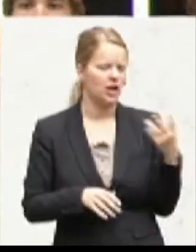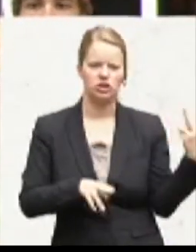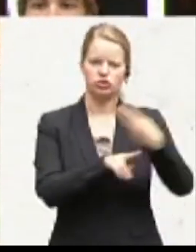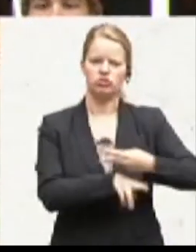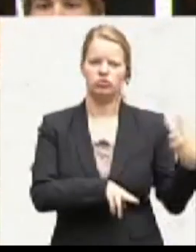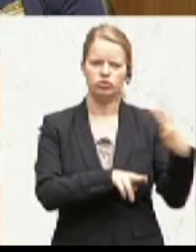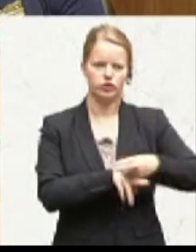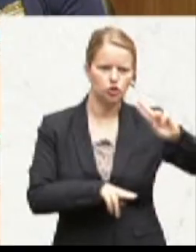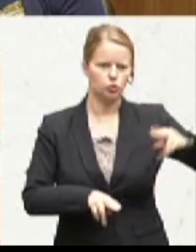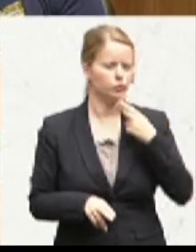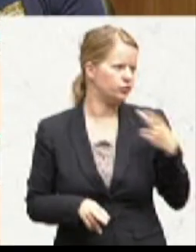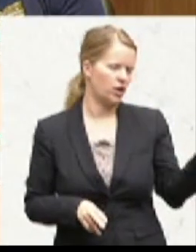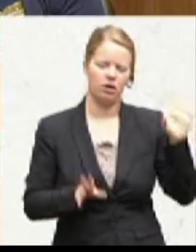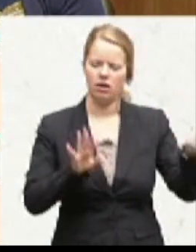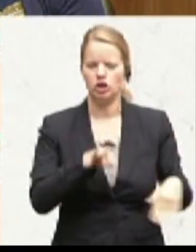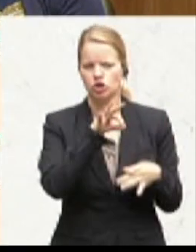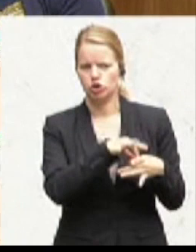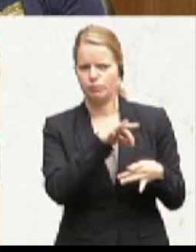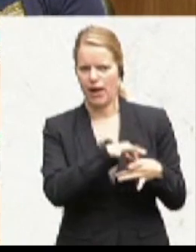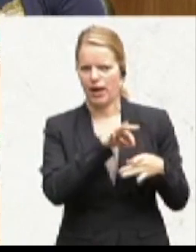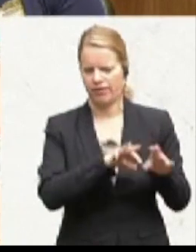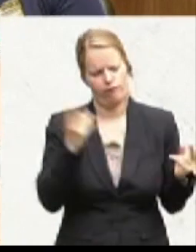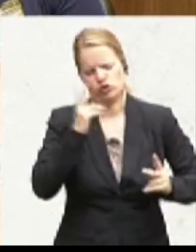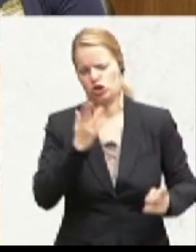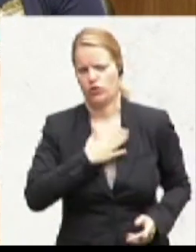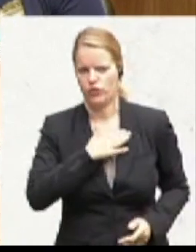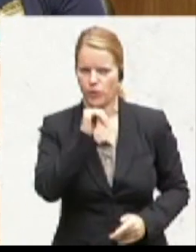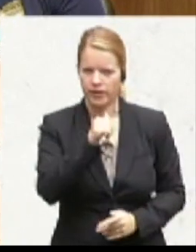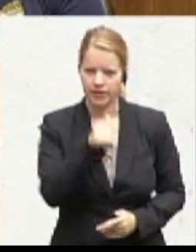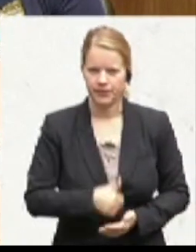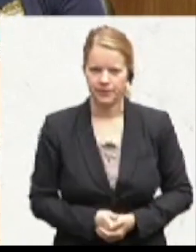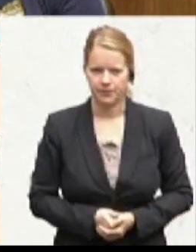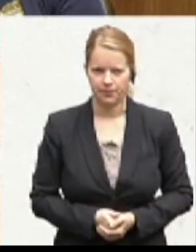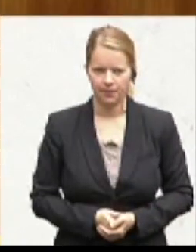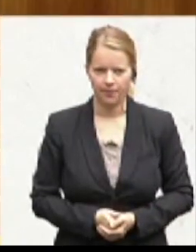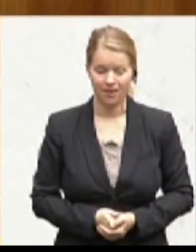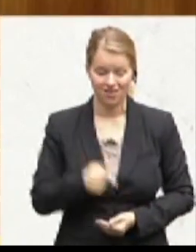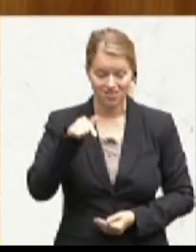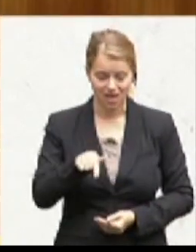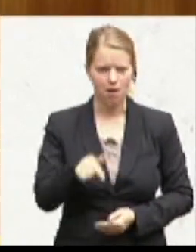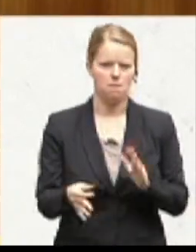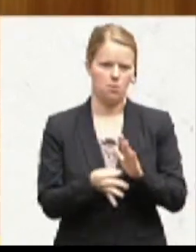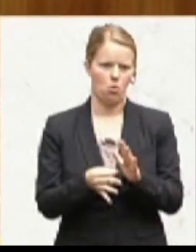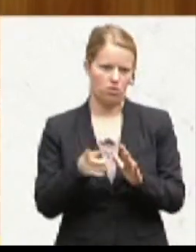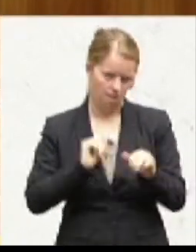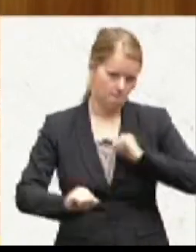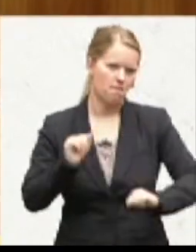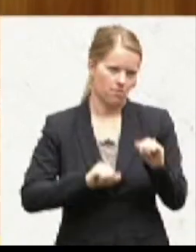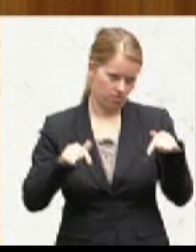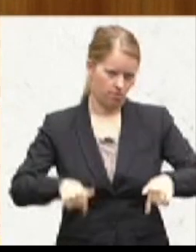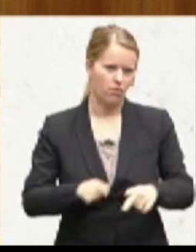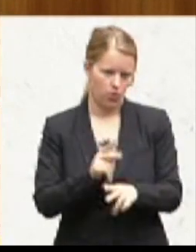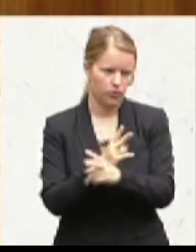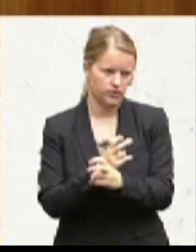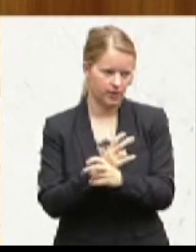versteht sie ohnehin nicht. Es ist also wirklich so, dass das ein Manko ist in Österreich. Und ich zeige Ihnen jetzt anhand eines Beispiels, Frau